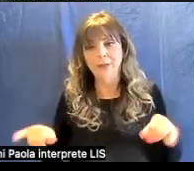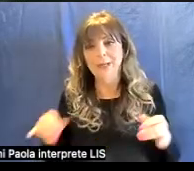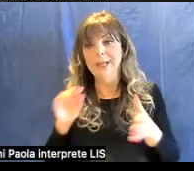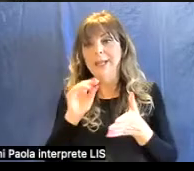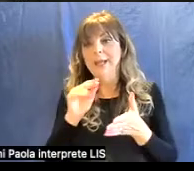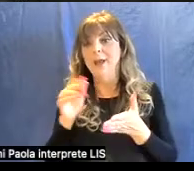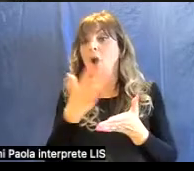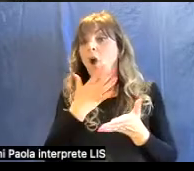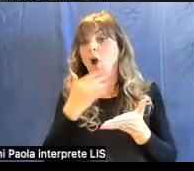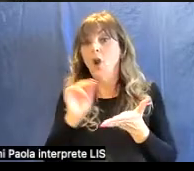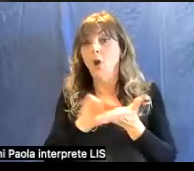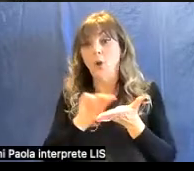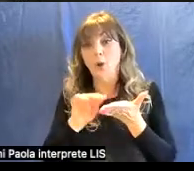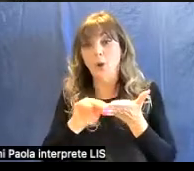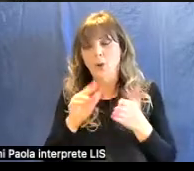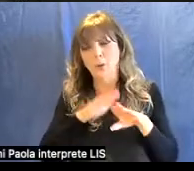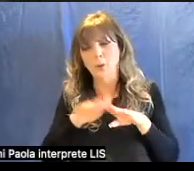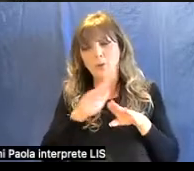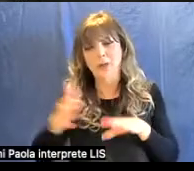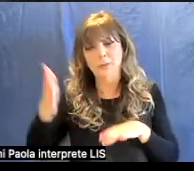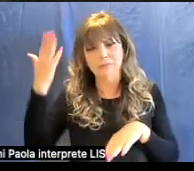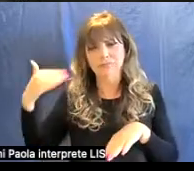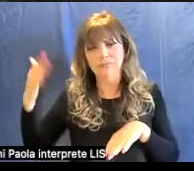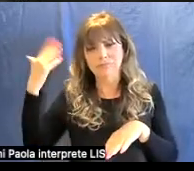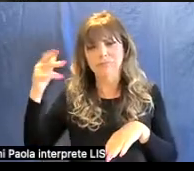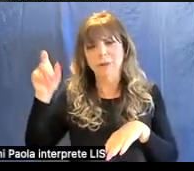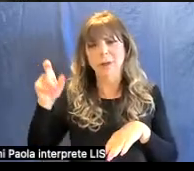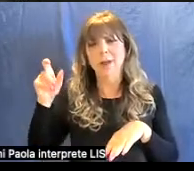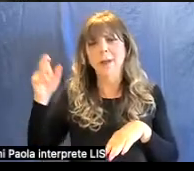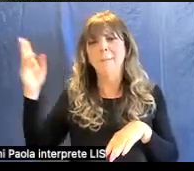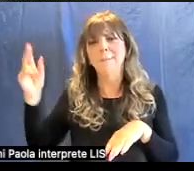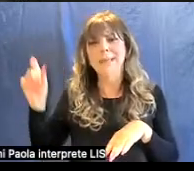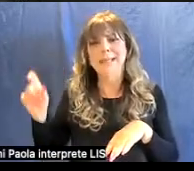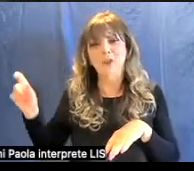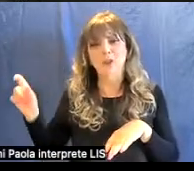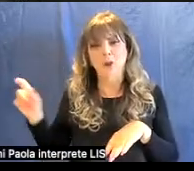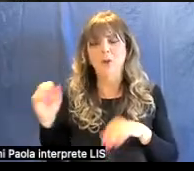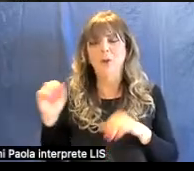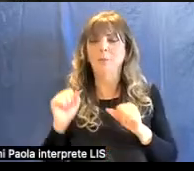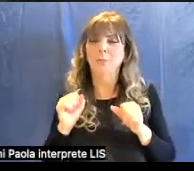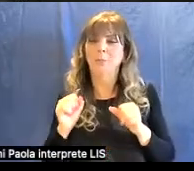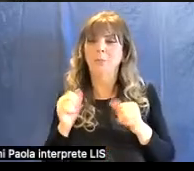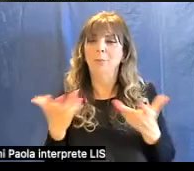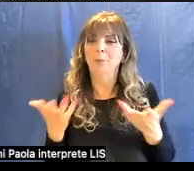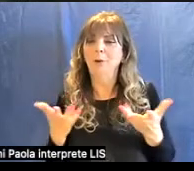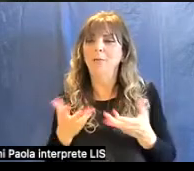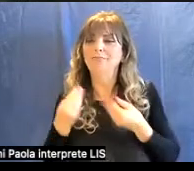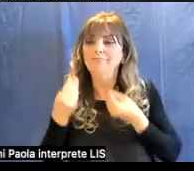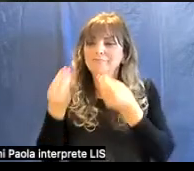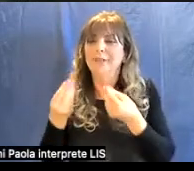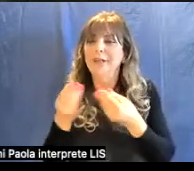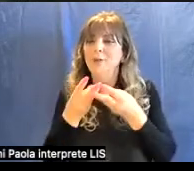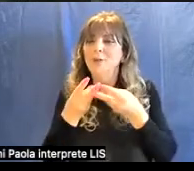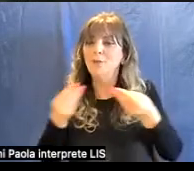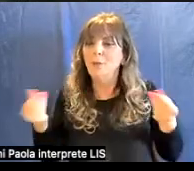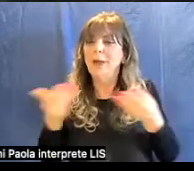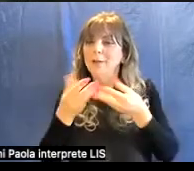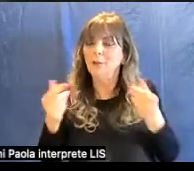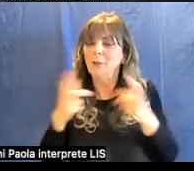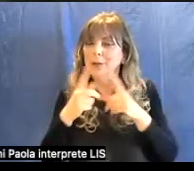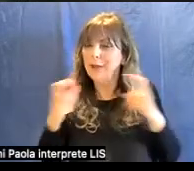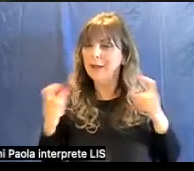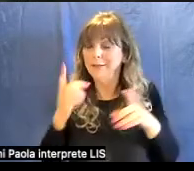usatissimo dai pittori e che può assumere anche varie sfumature, a seconda delle